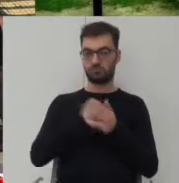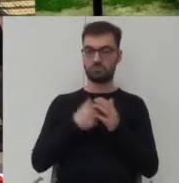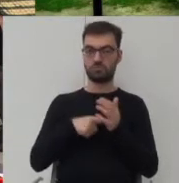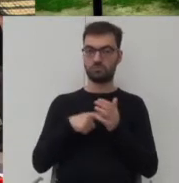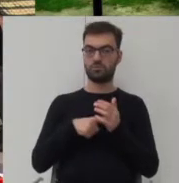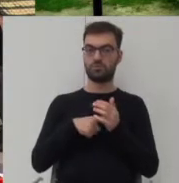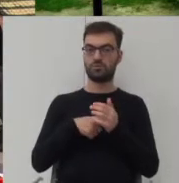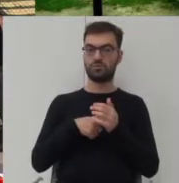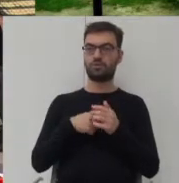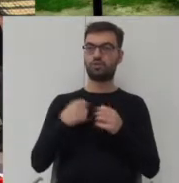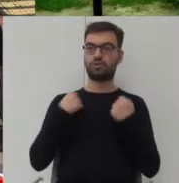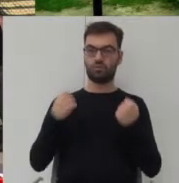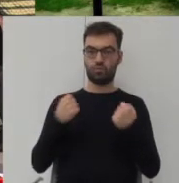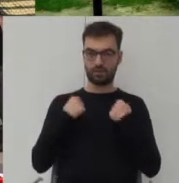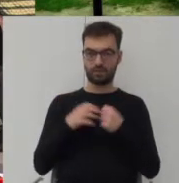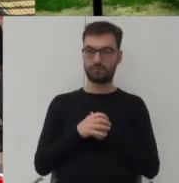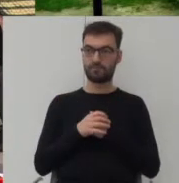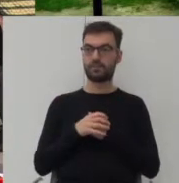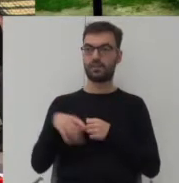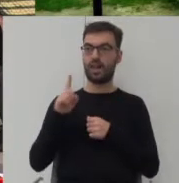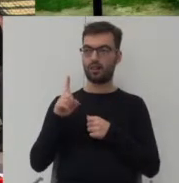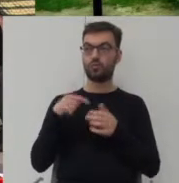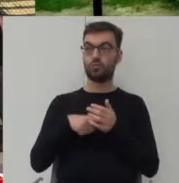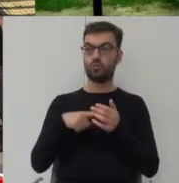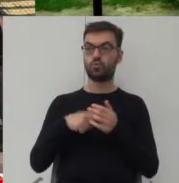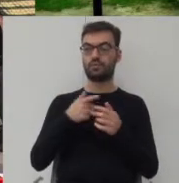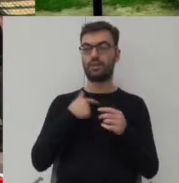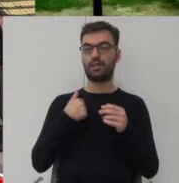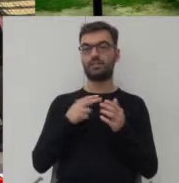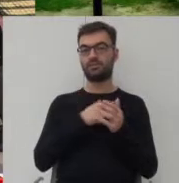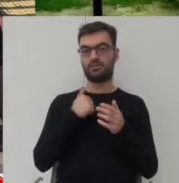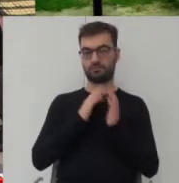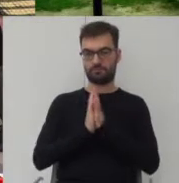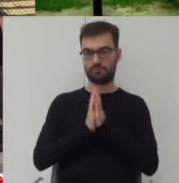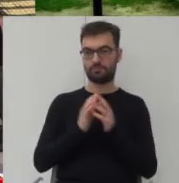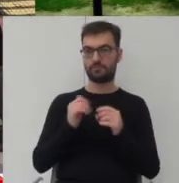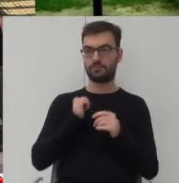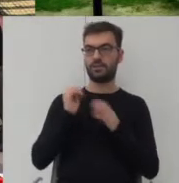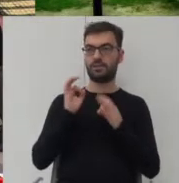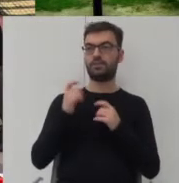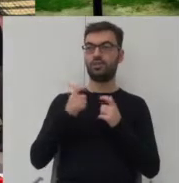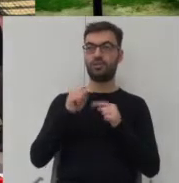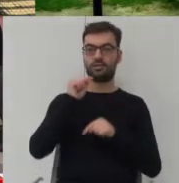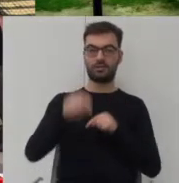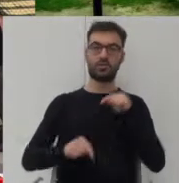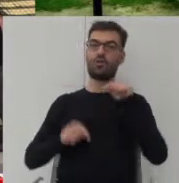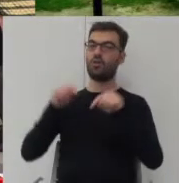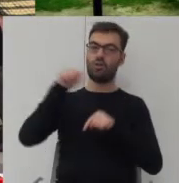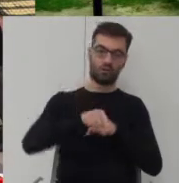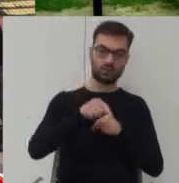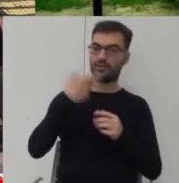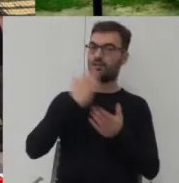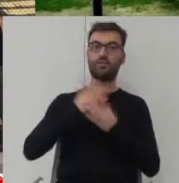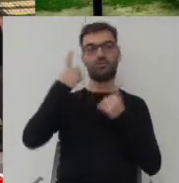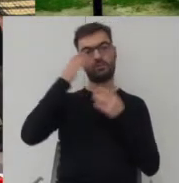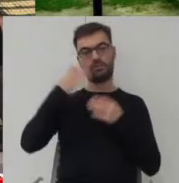urządzeń siłowni. Natomiast tutaj postulat nasz jest taki, by teraz zrobić krok dalej i myśleć nie tylko